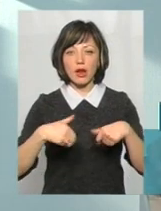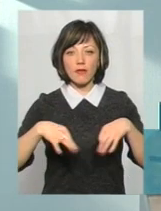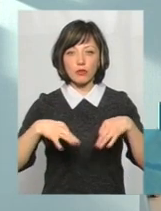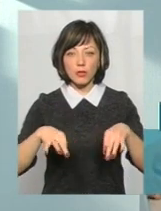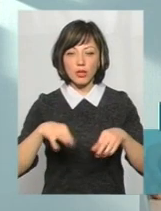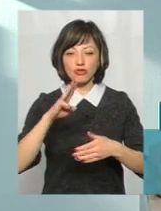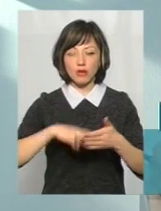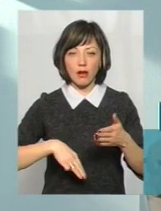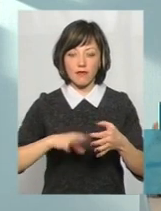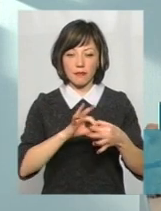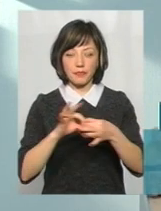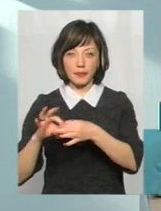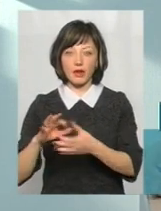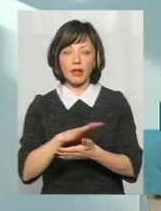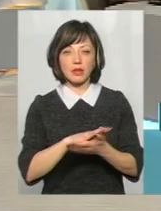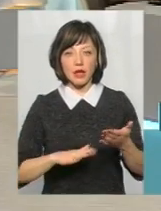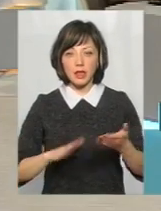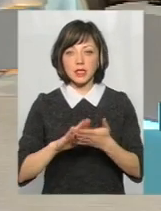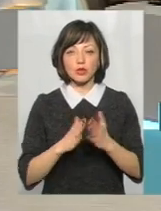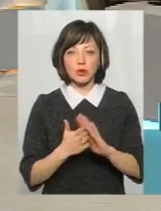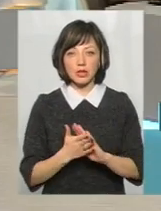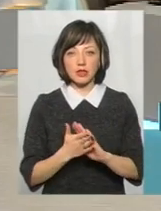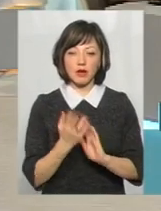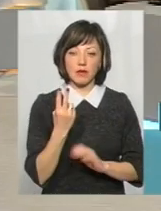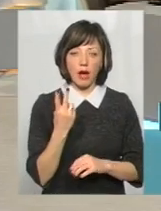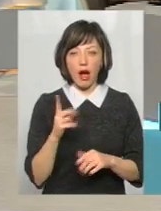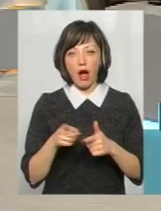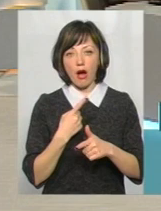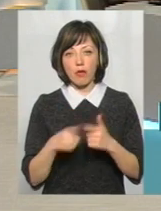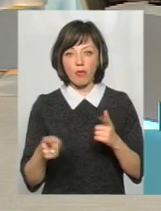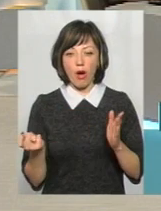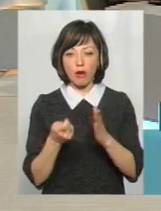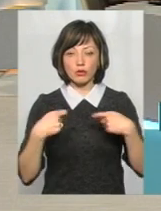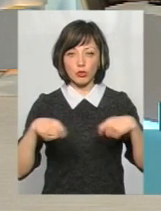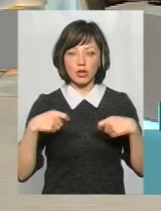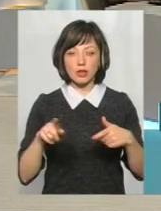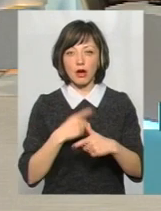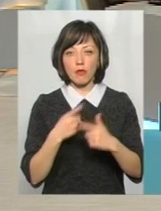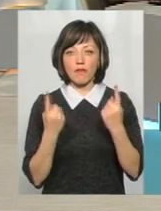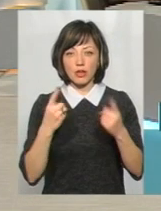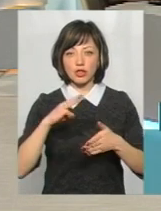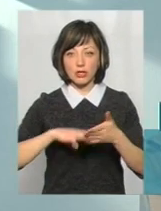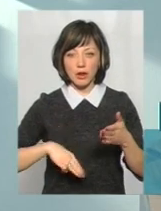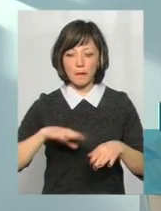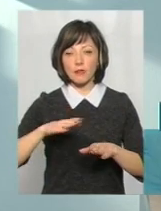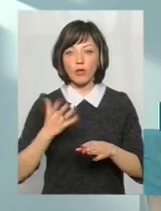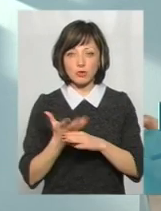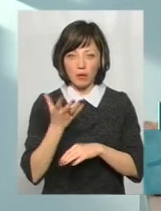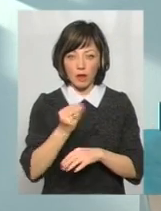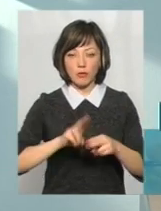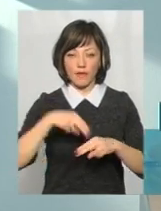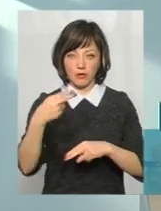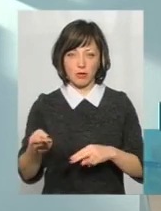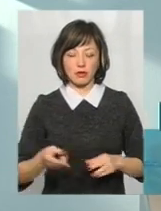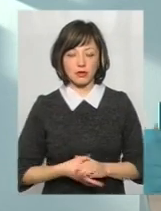автомобіль на штрафмайданчик, а далі вже ситуація двояка. Або на аукціон продається, або великий штраф, і після сплати штрафу тільки